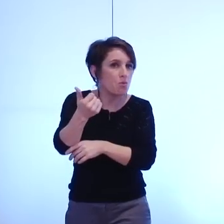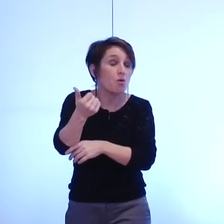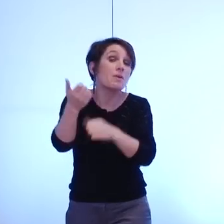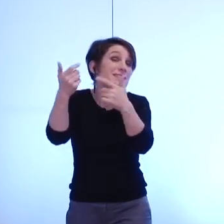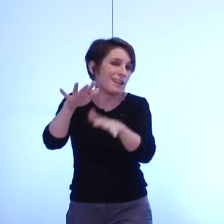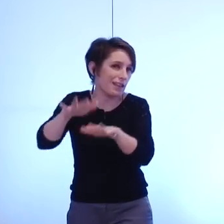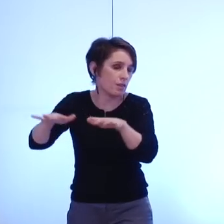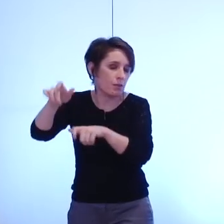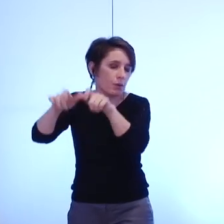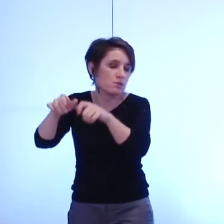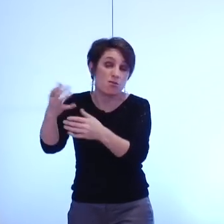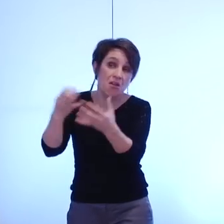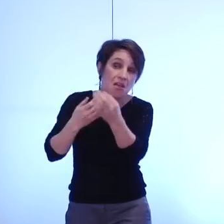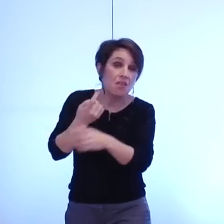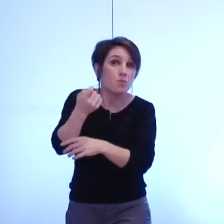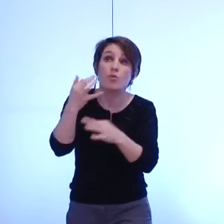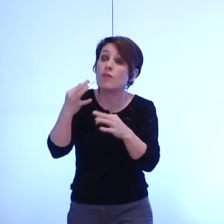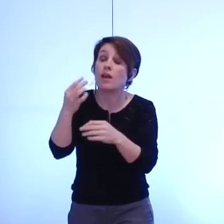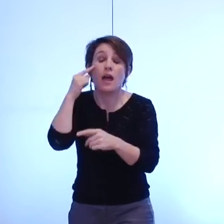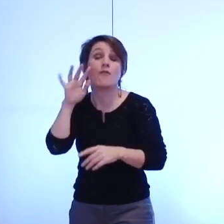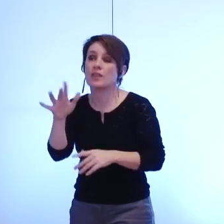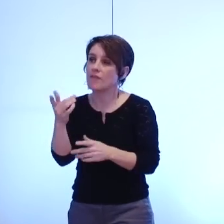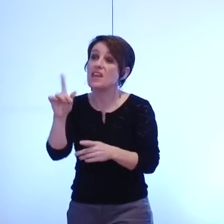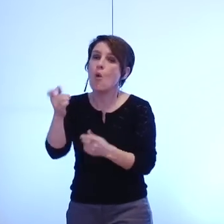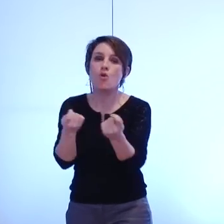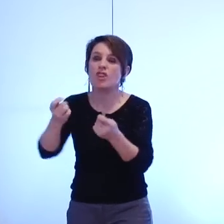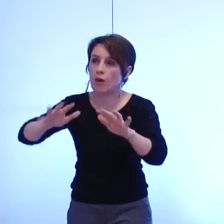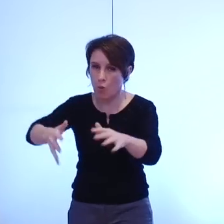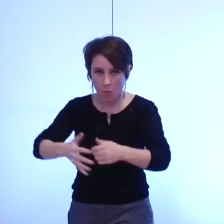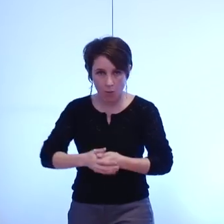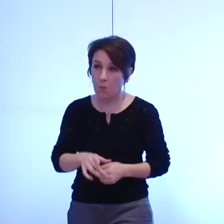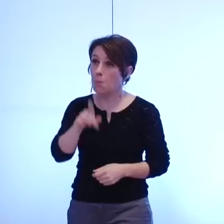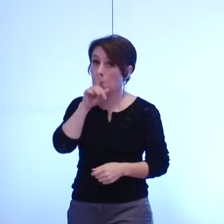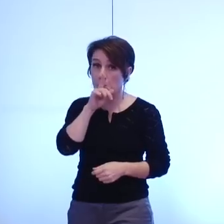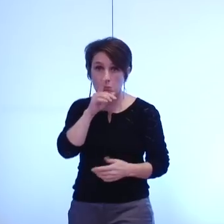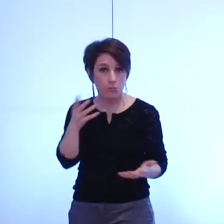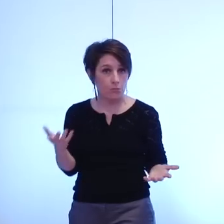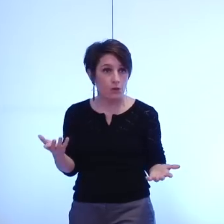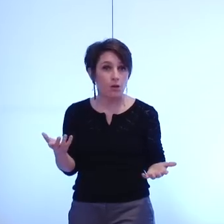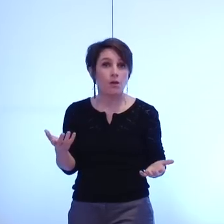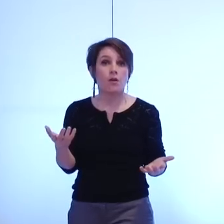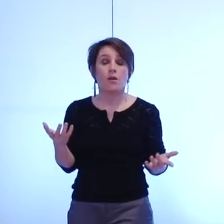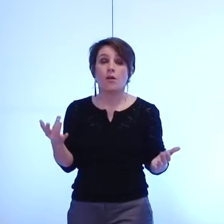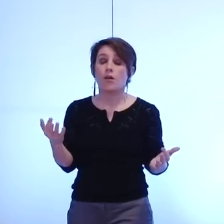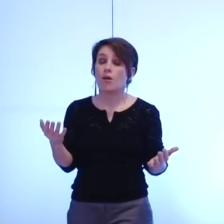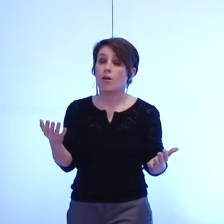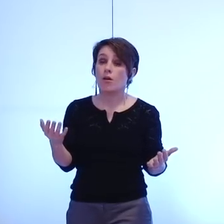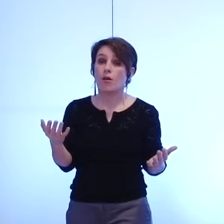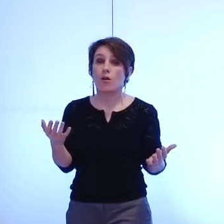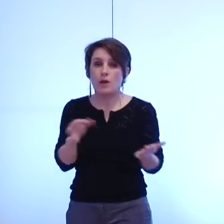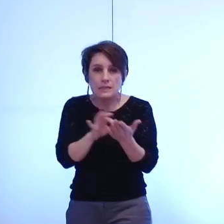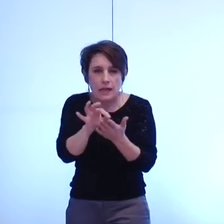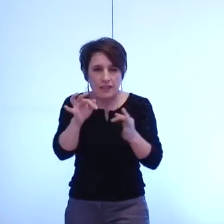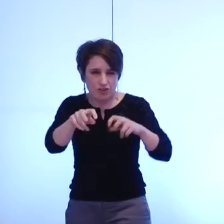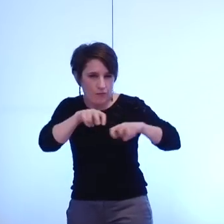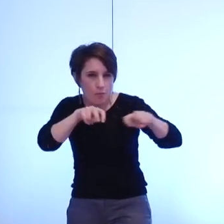sur la gestion de l'eau sur finalement la stratégie de mobilité dans